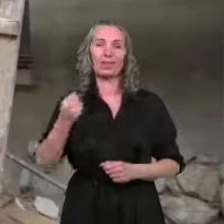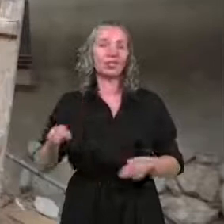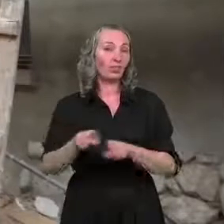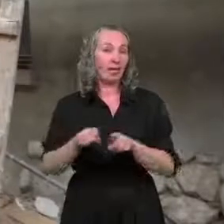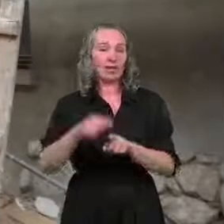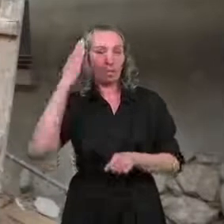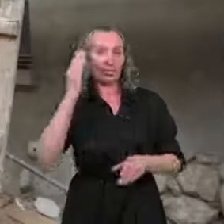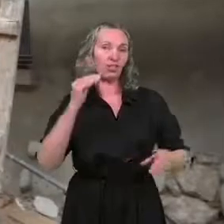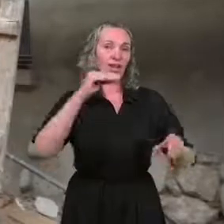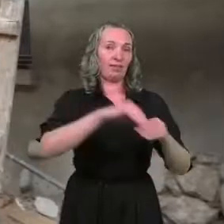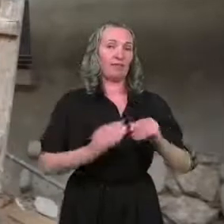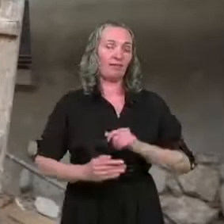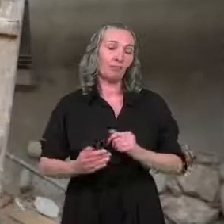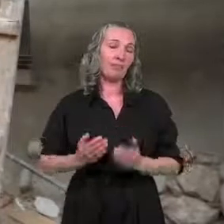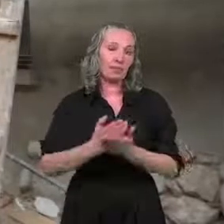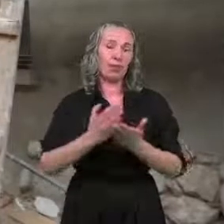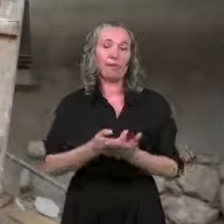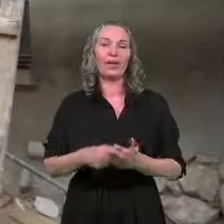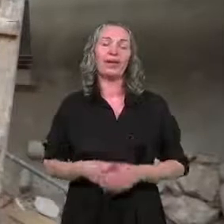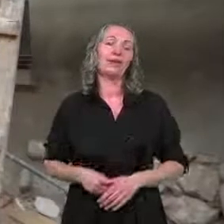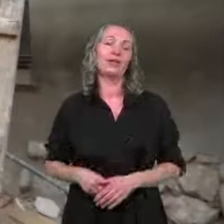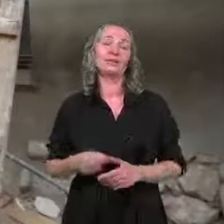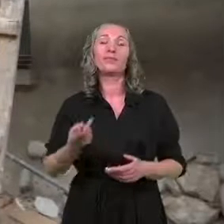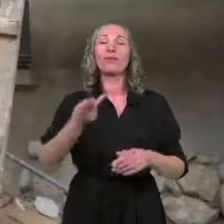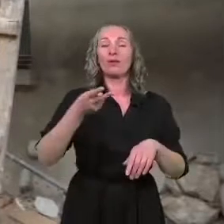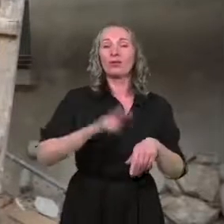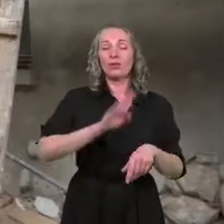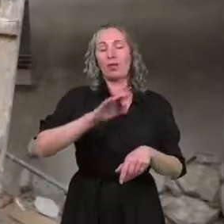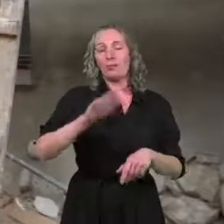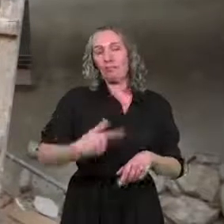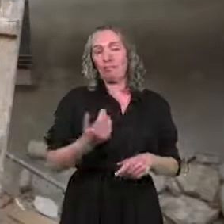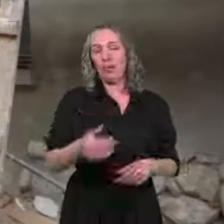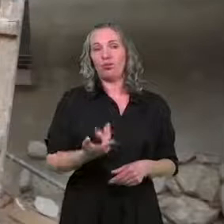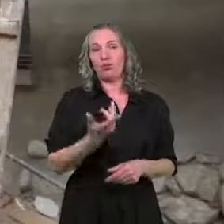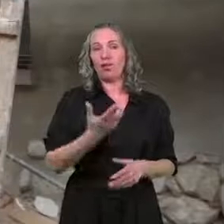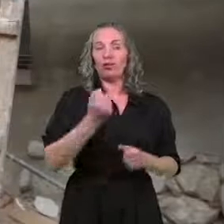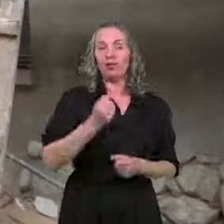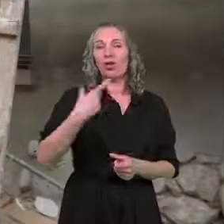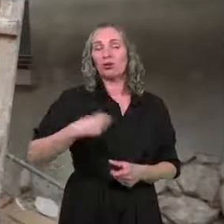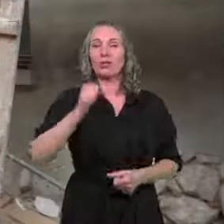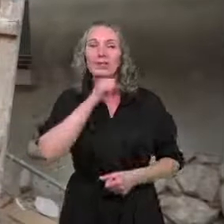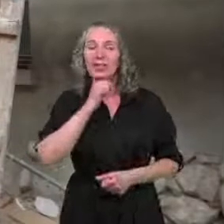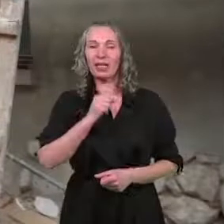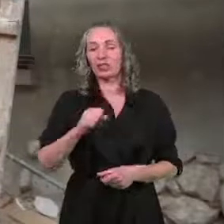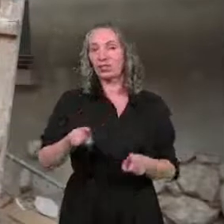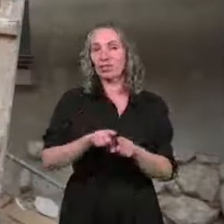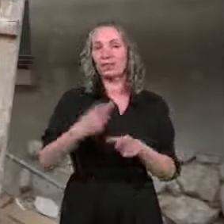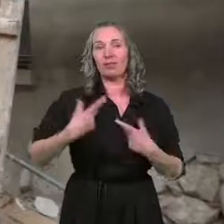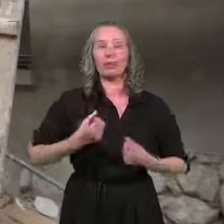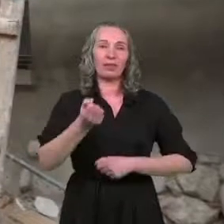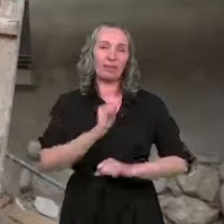wspomaganymi, z mieszkaniami, z których będą mogli korzystać, czy to seniorzy, czy też osoby z